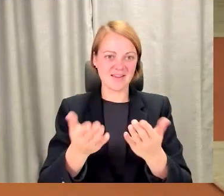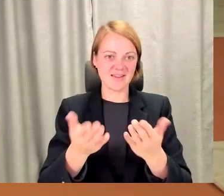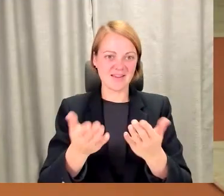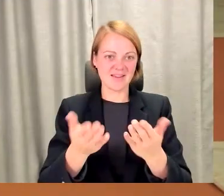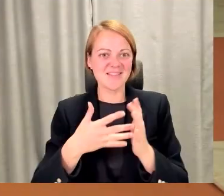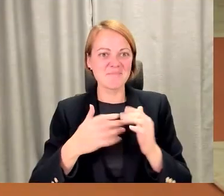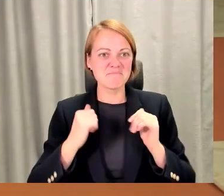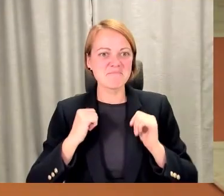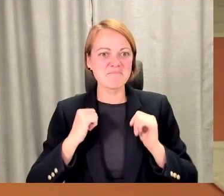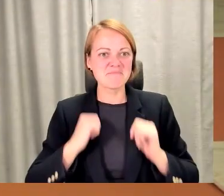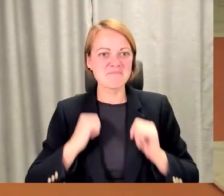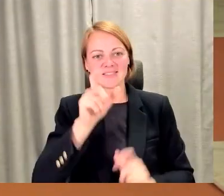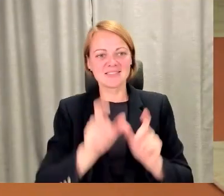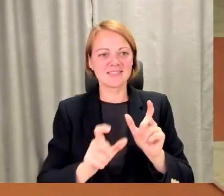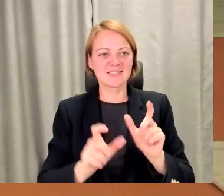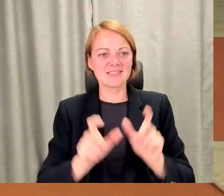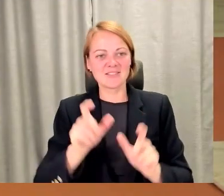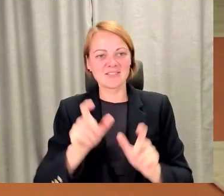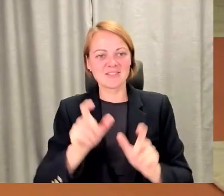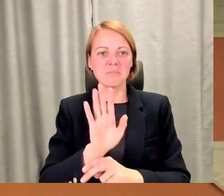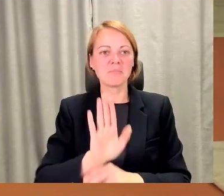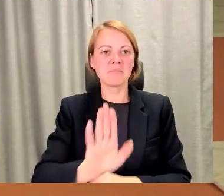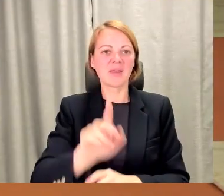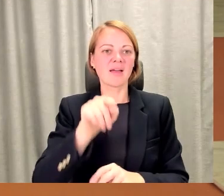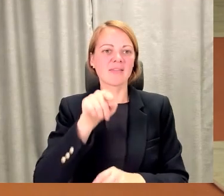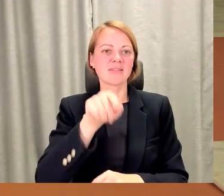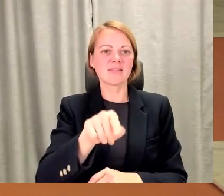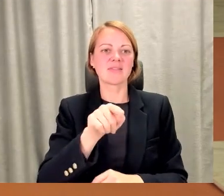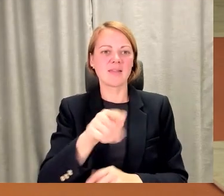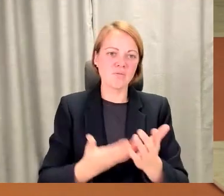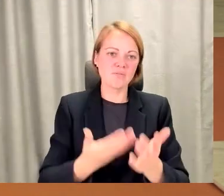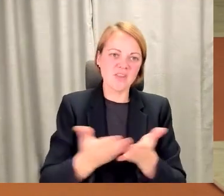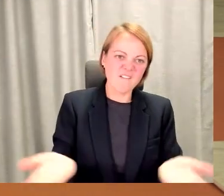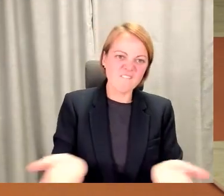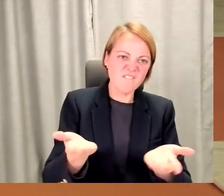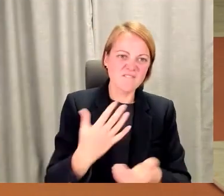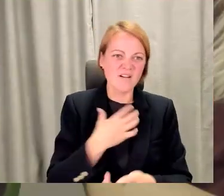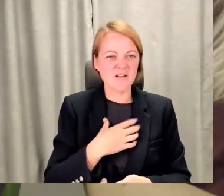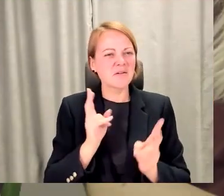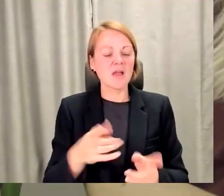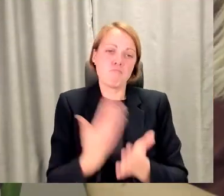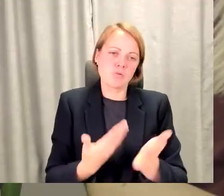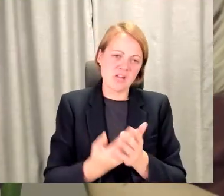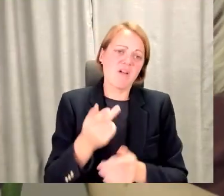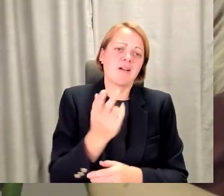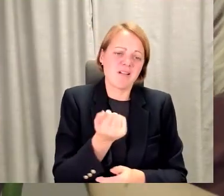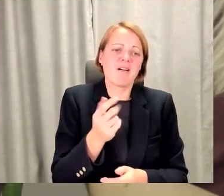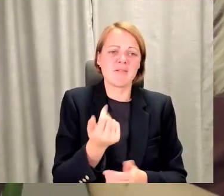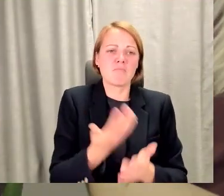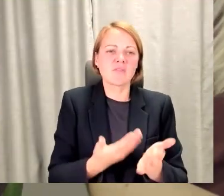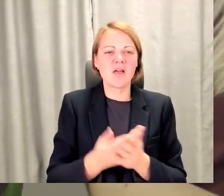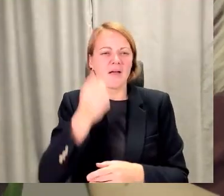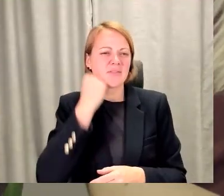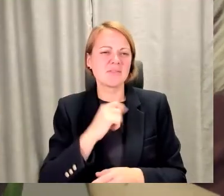kas iespējams nāk pie tevis, vai kurie tevi ir jāmotivē? Nē, ko motivē, to motivē, jā, nē, mums tas tā dīvē, un par to pašu